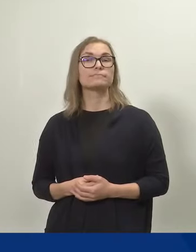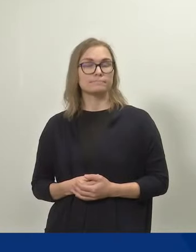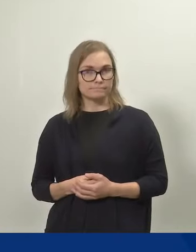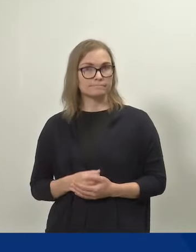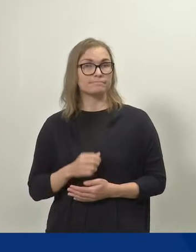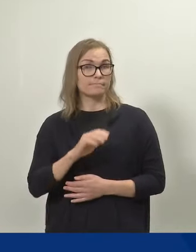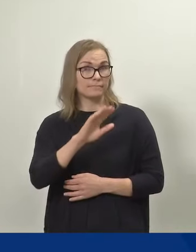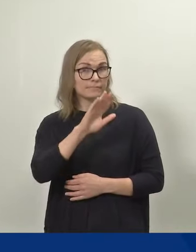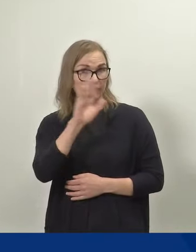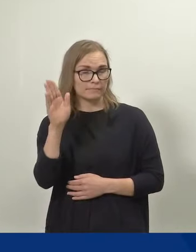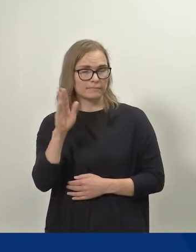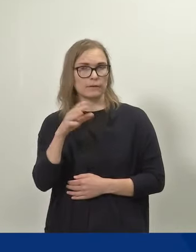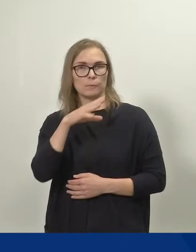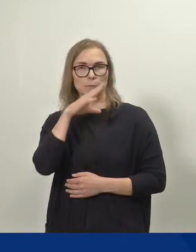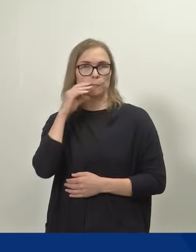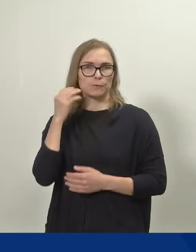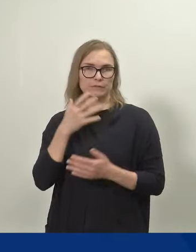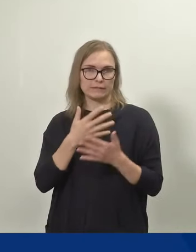Kiitos,